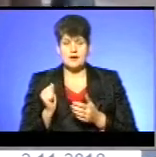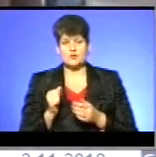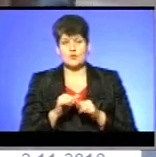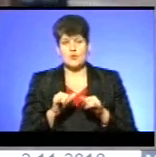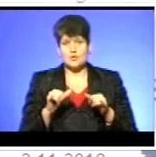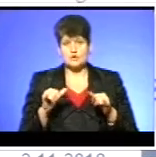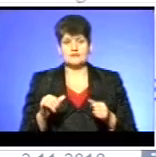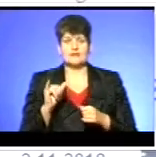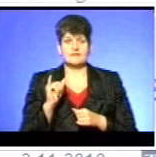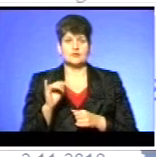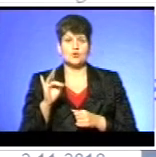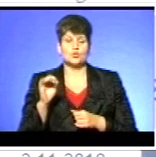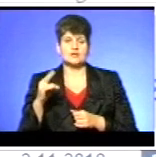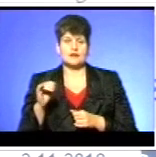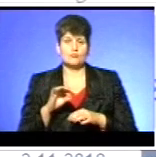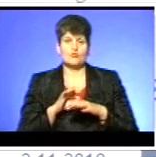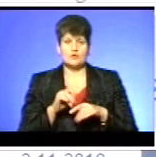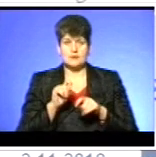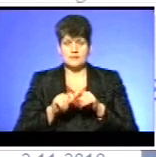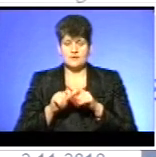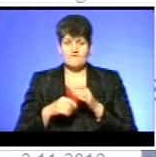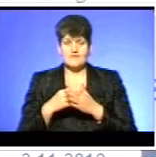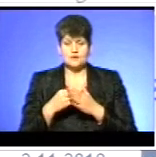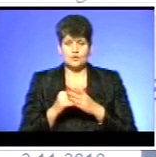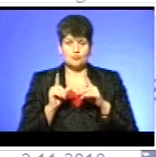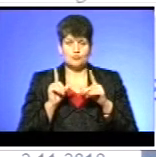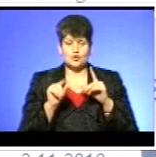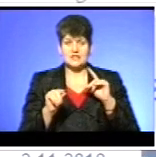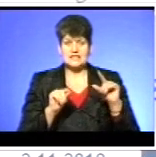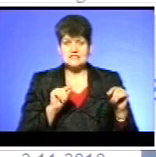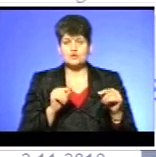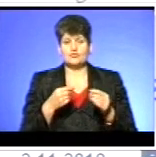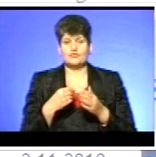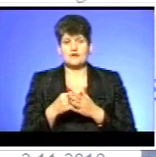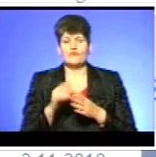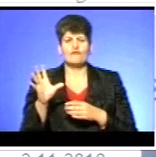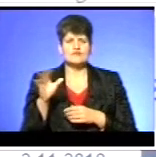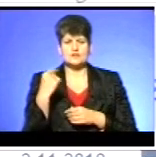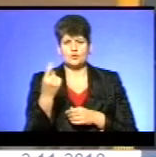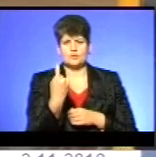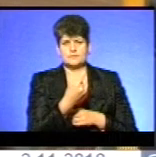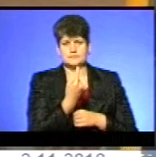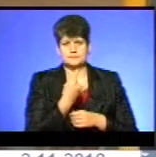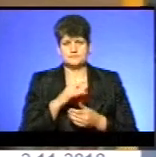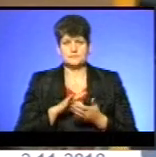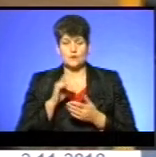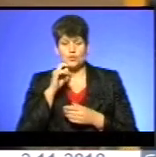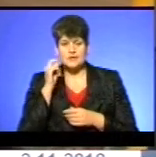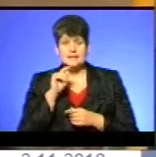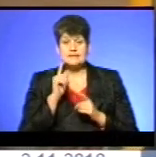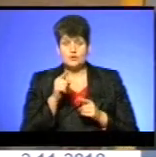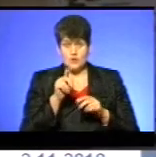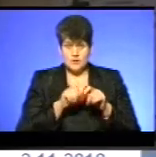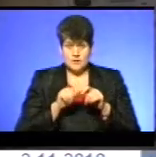ініціатив Іван Рудакевич проводив моніторинг вартості приїзду громадському транспорті у всіх обласних центрах України. Згідно з його